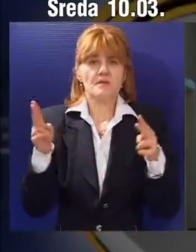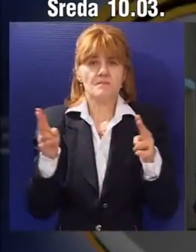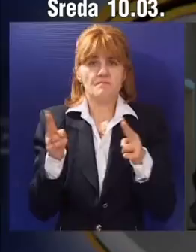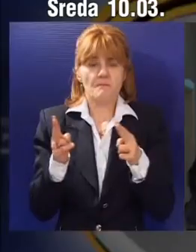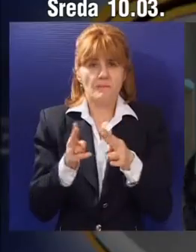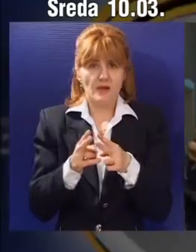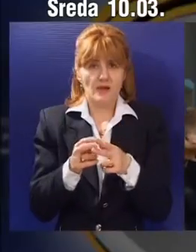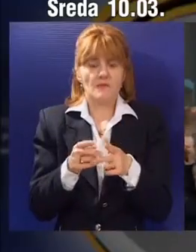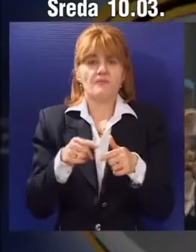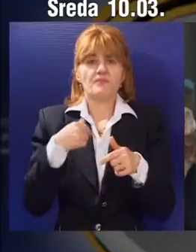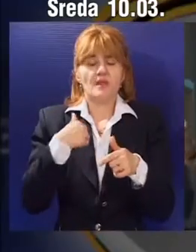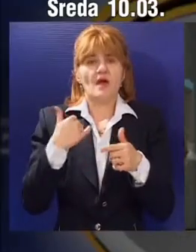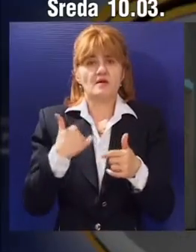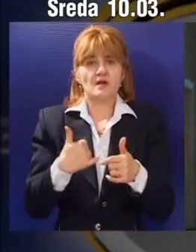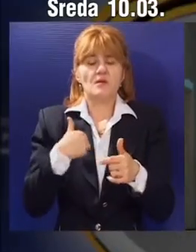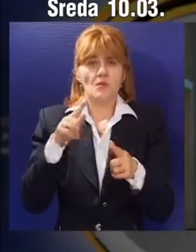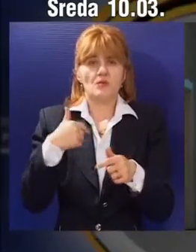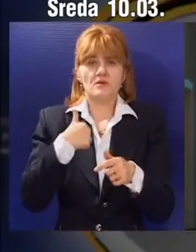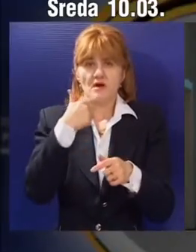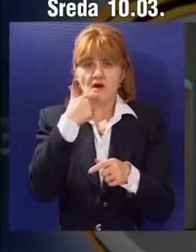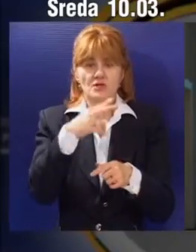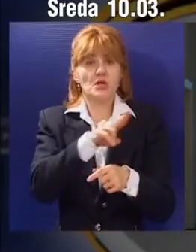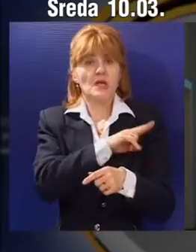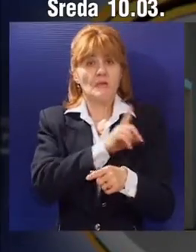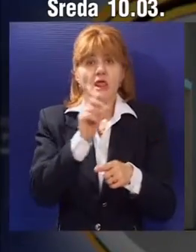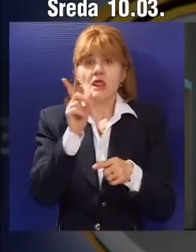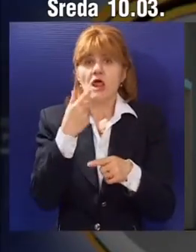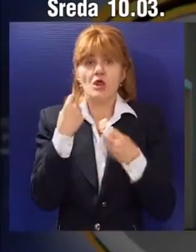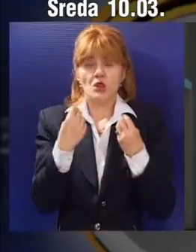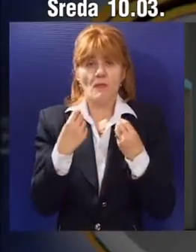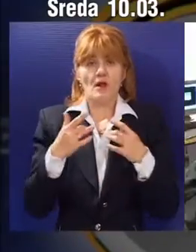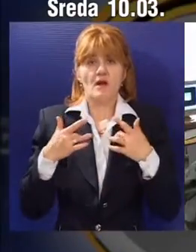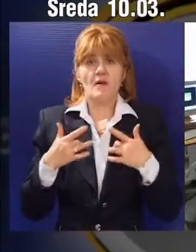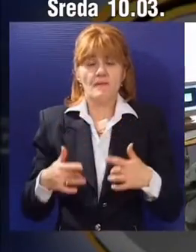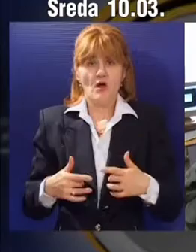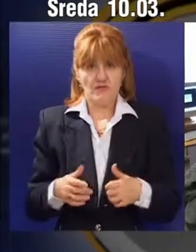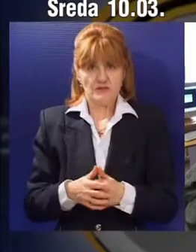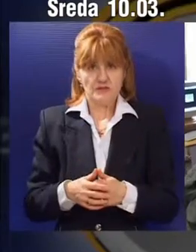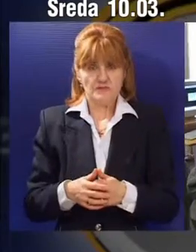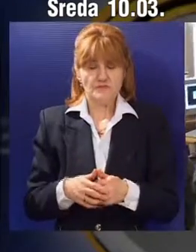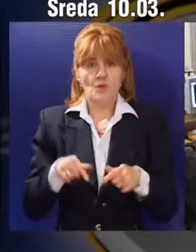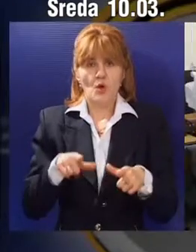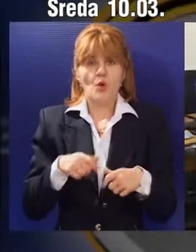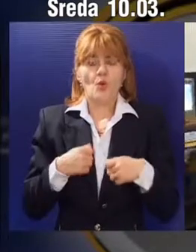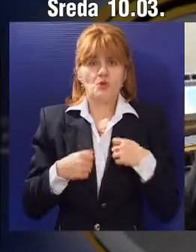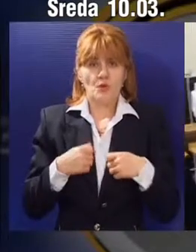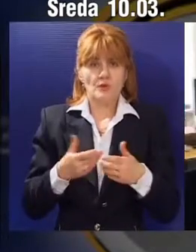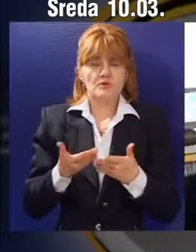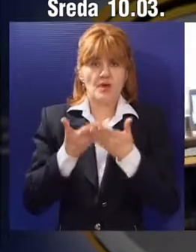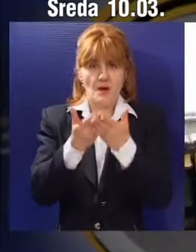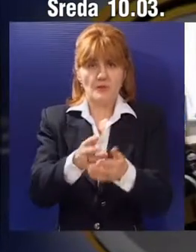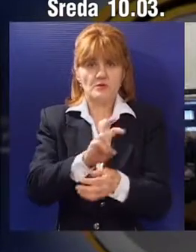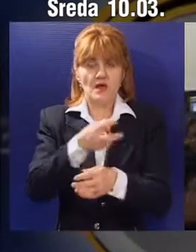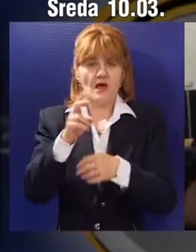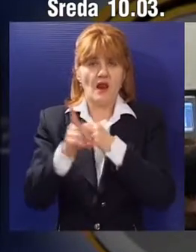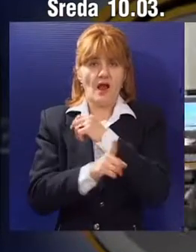sada drastično izmenilo. Pored toga, rekao bih da imamo jako dobar profesorski kadar. Tehnička škola u Subotici nudi različite